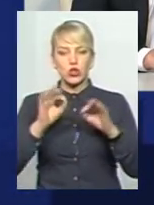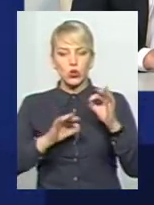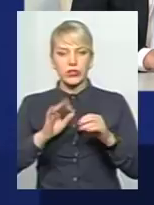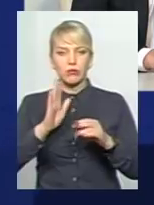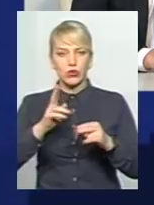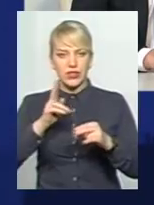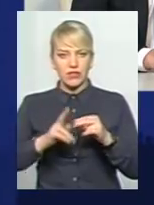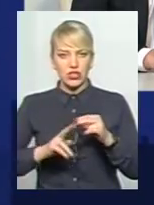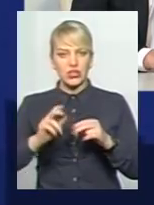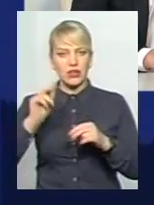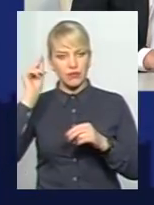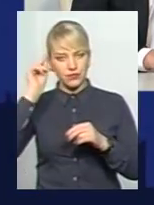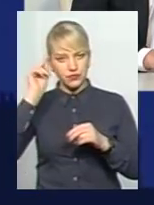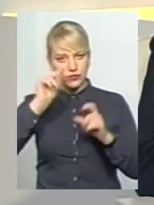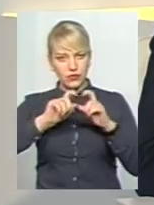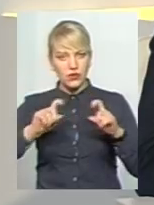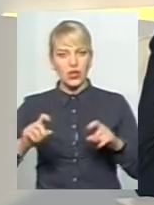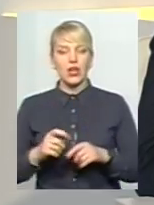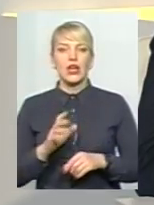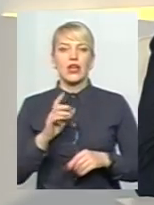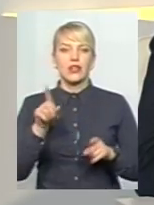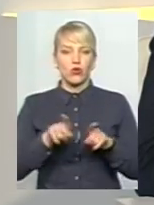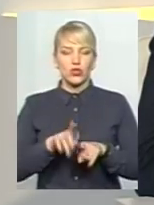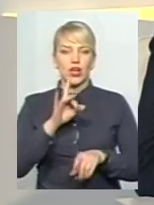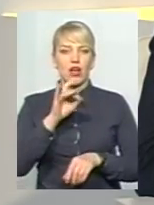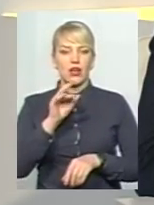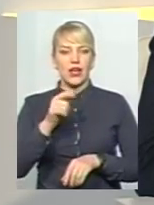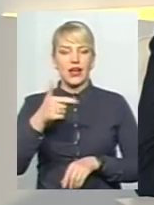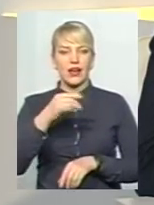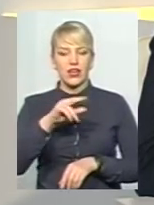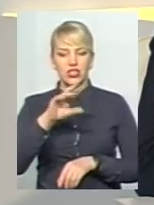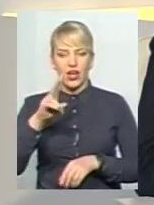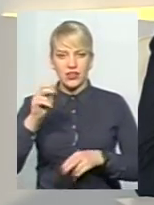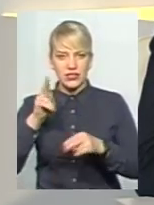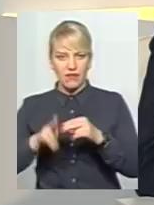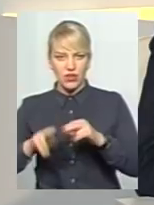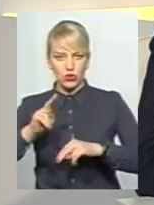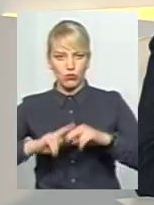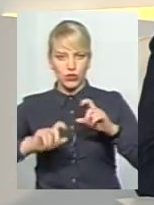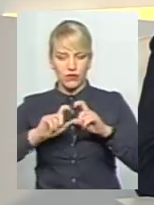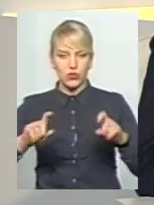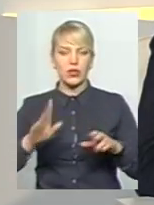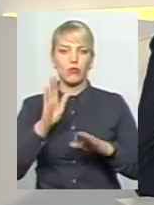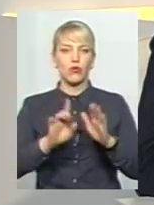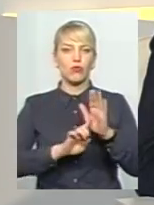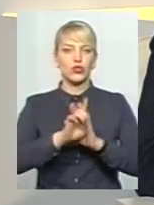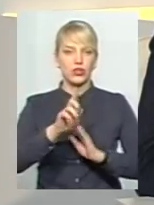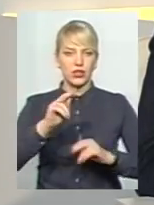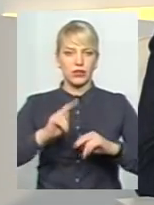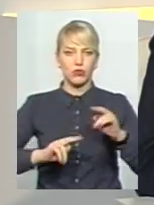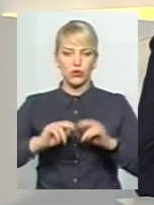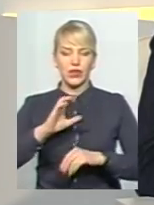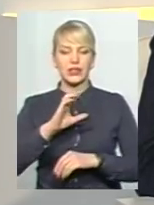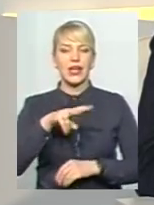будемо здавати вже другий дитячий садочок в мікрорайоні Гречани. Крім того, розпочинаємо будувати садочок в мікрорайоні Лезнево. Окрім того,